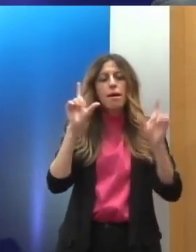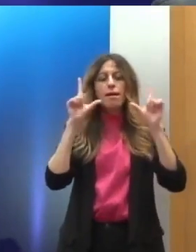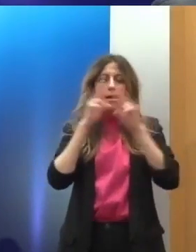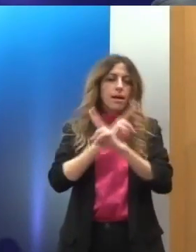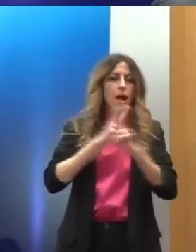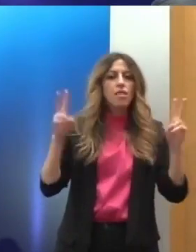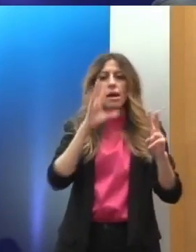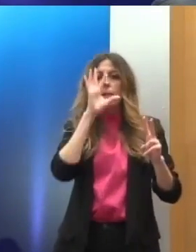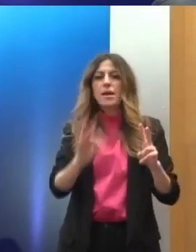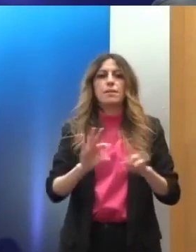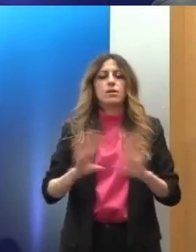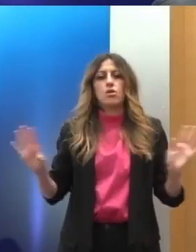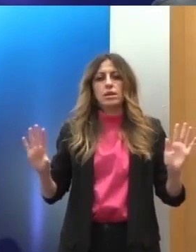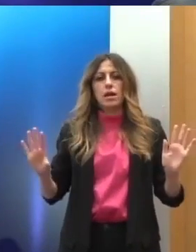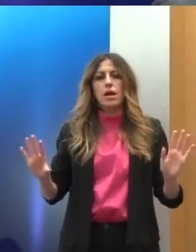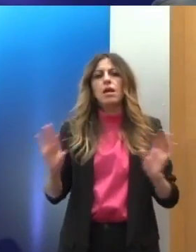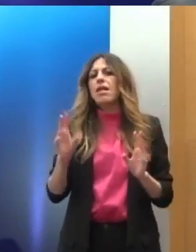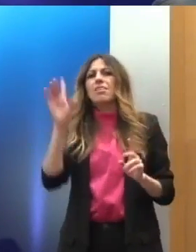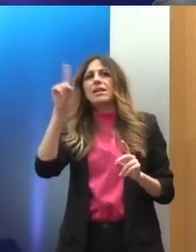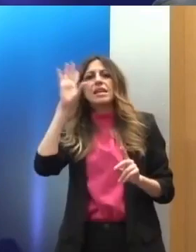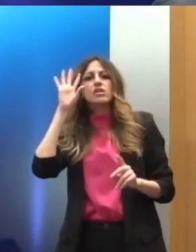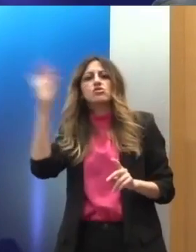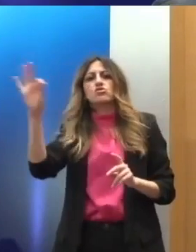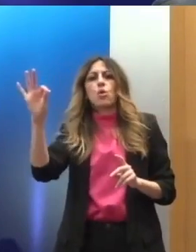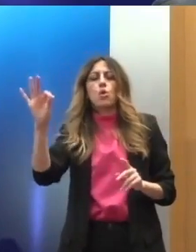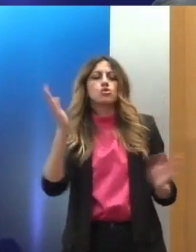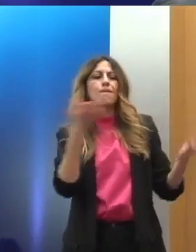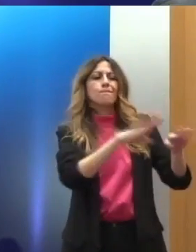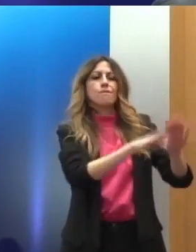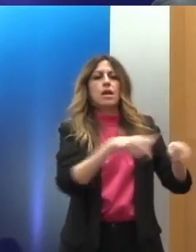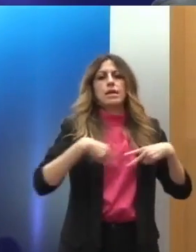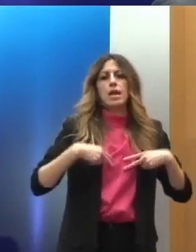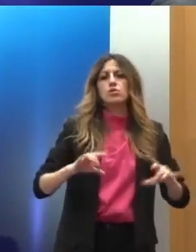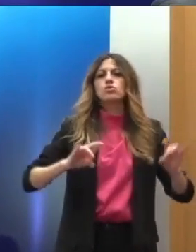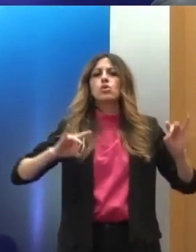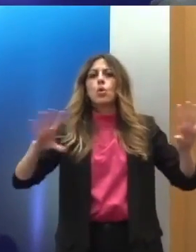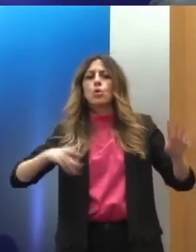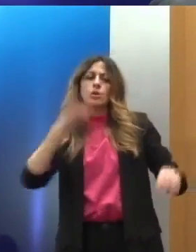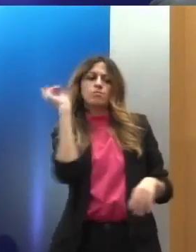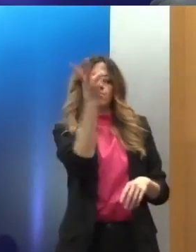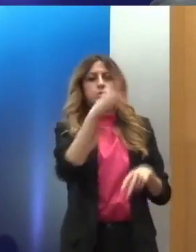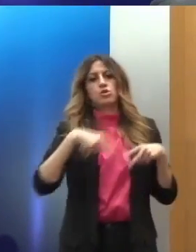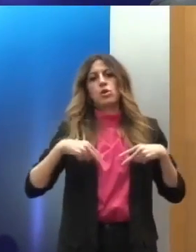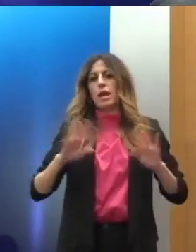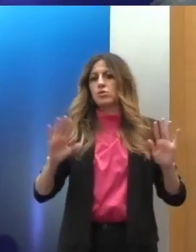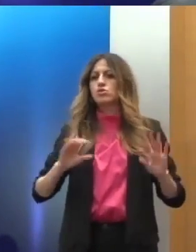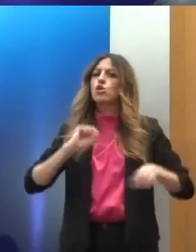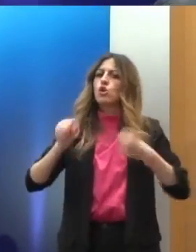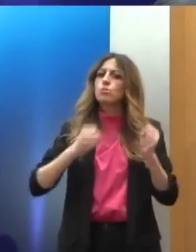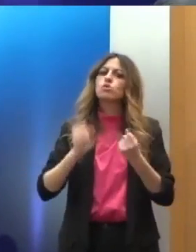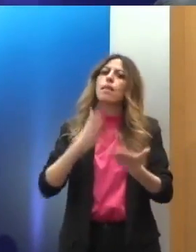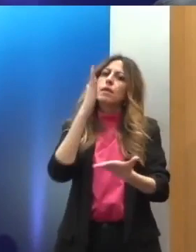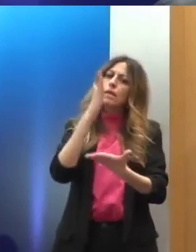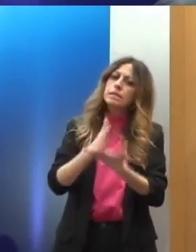Δεν προσπαθεί κανείς ούτε να εκθέσει το κράτος, ούτε να το προστατεύσει. Προσπαθεί όμως να διακριβώσει μια μέση γραμμή, μια ευθεία